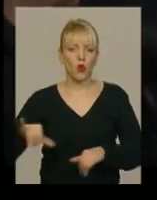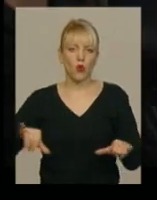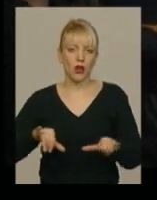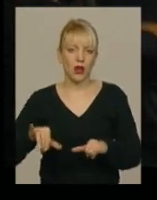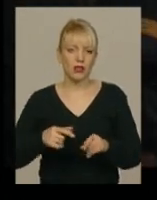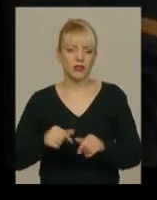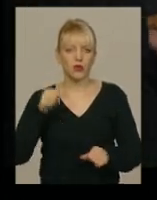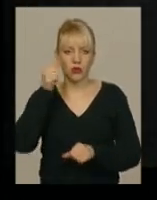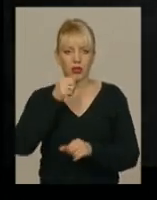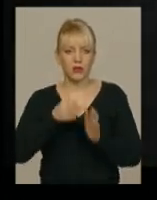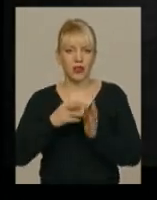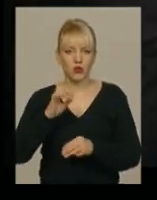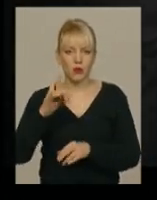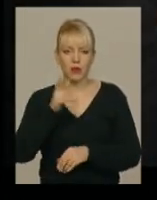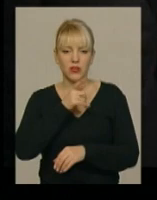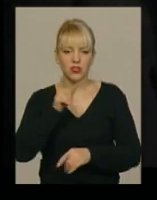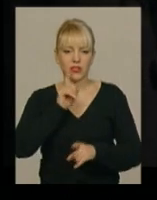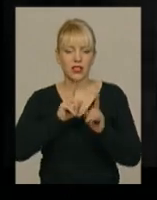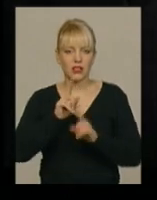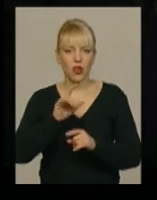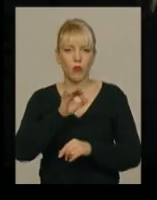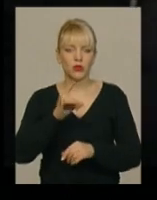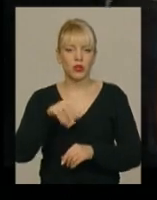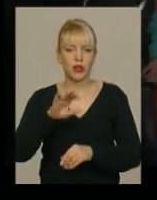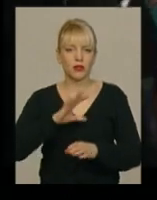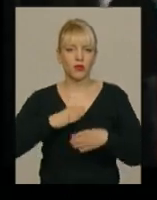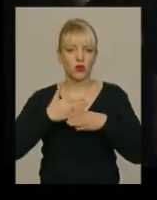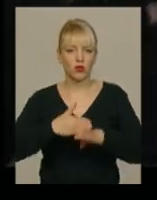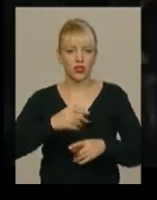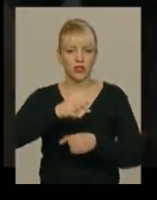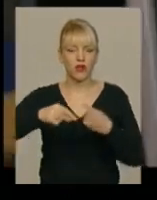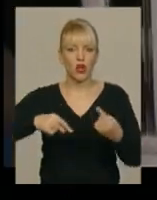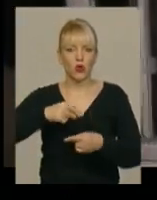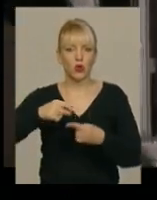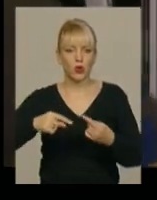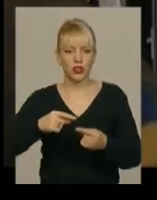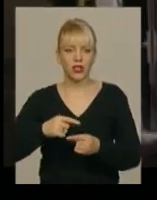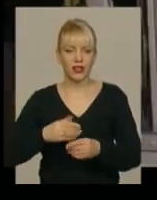березня, під час сесії обласної ради він розтрощив турнікет в приміщенні будинку рад.